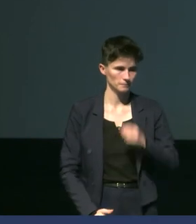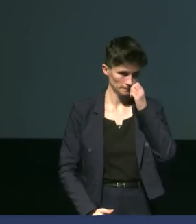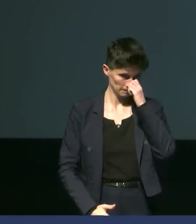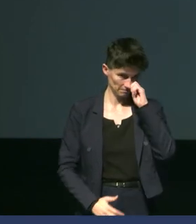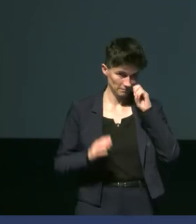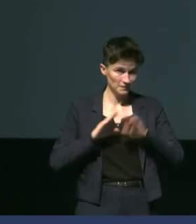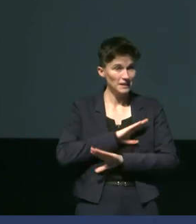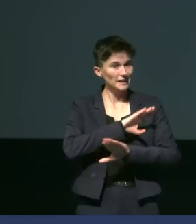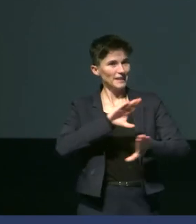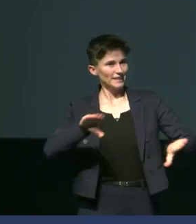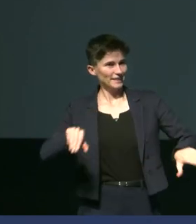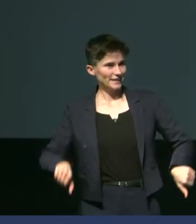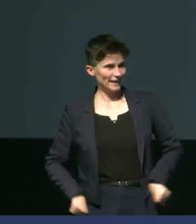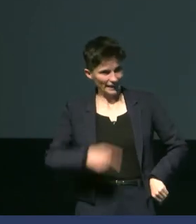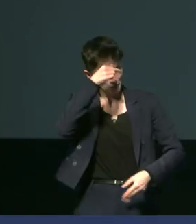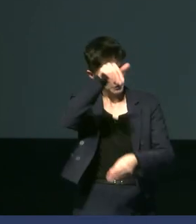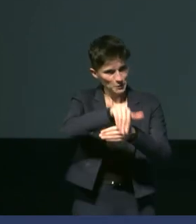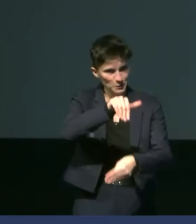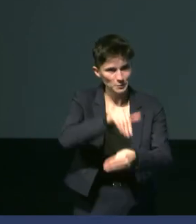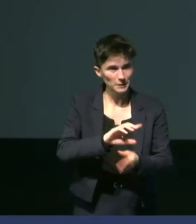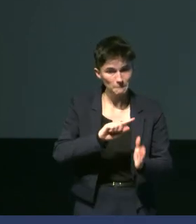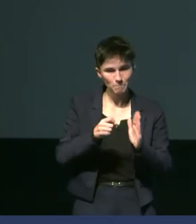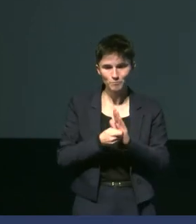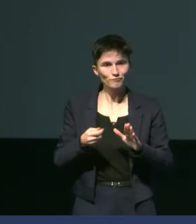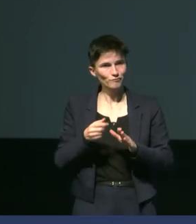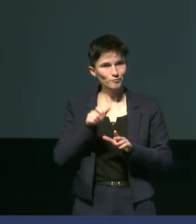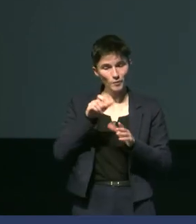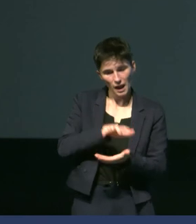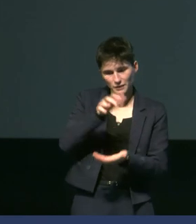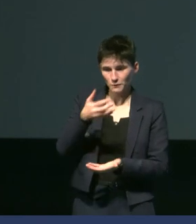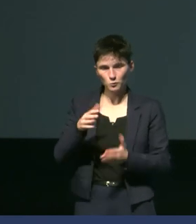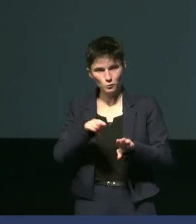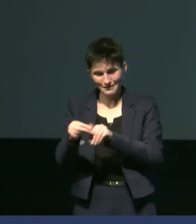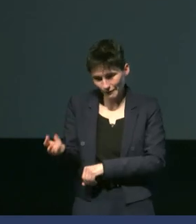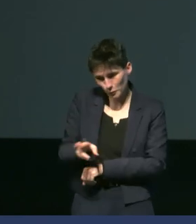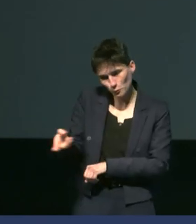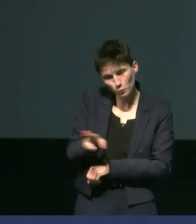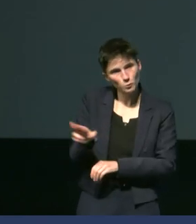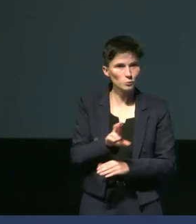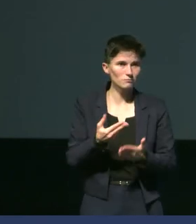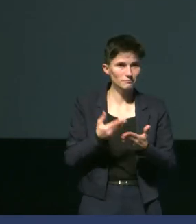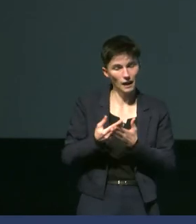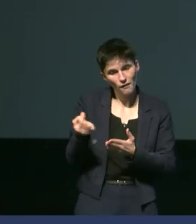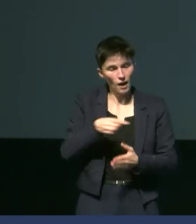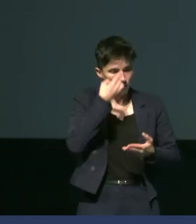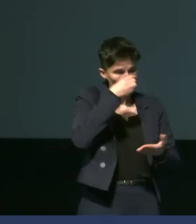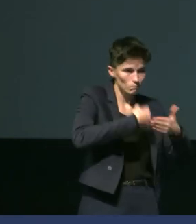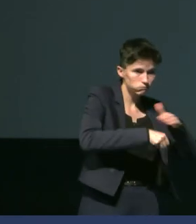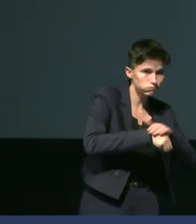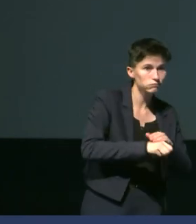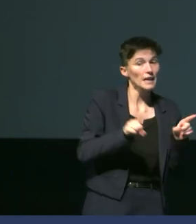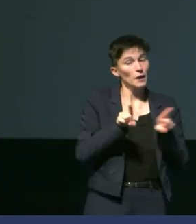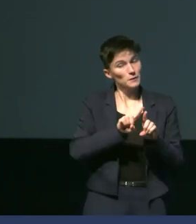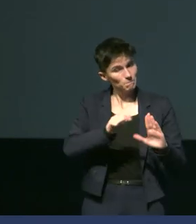La dernière histoire pour ce soir, lorsque les individus reviennent à terre, alors on l'a vu, ils vont venir se reproduire et puis pour les manchots Adélie, après la